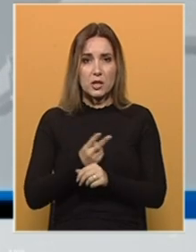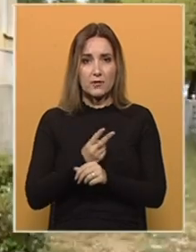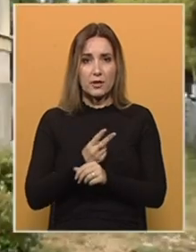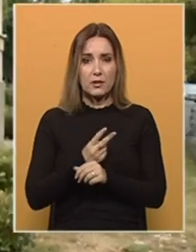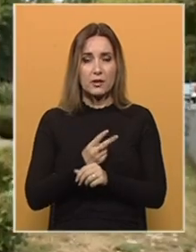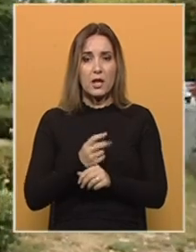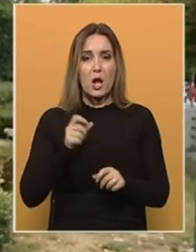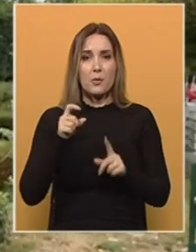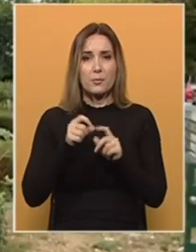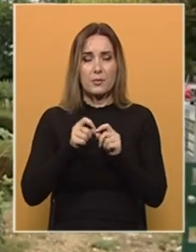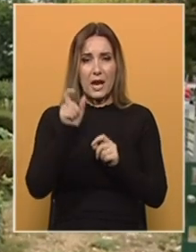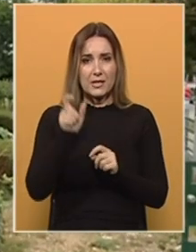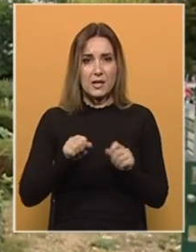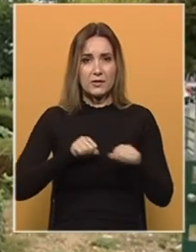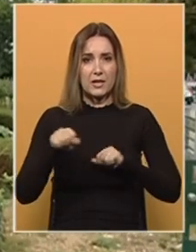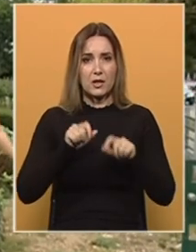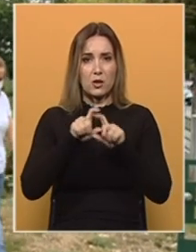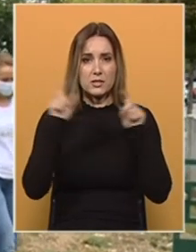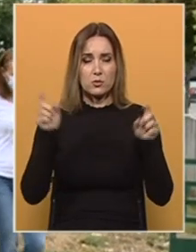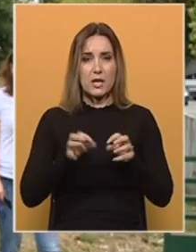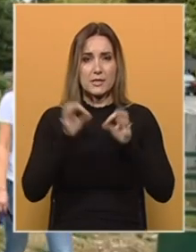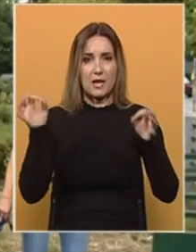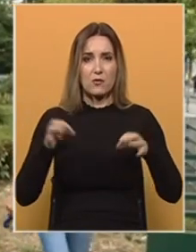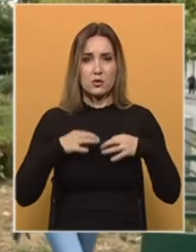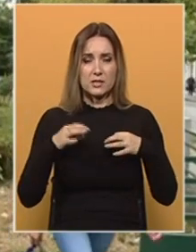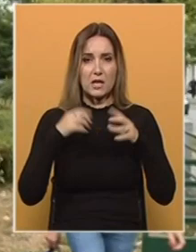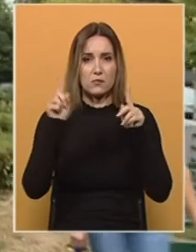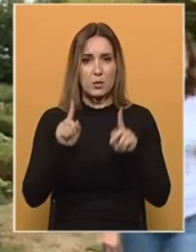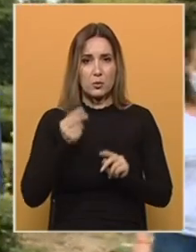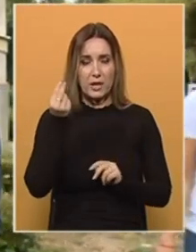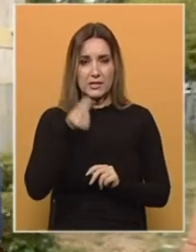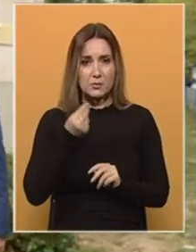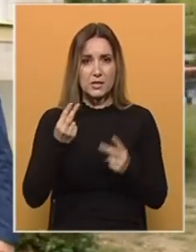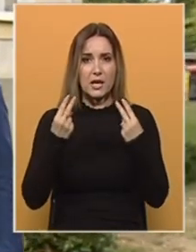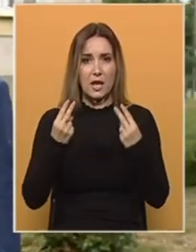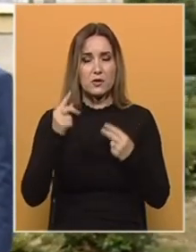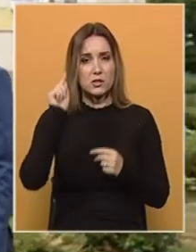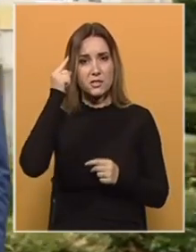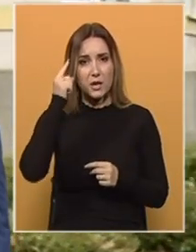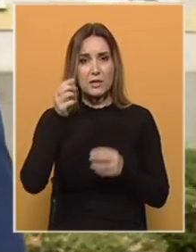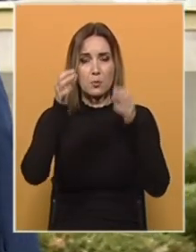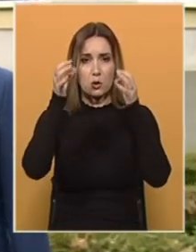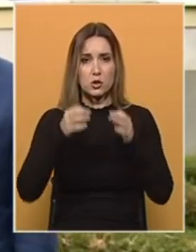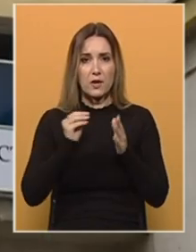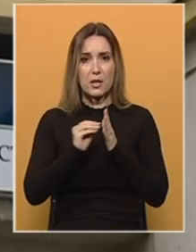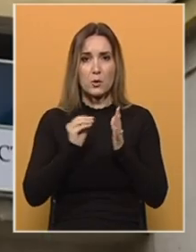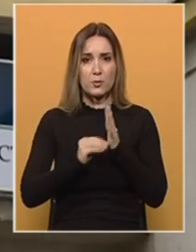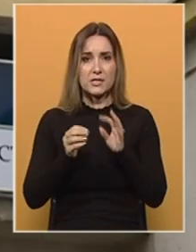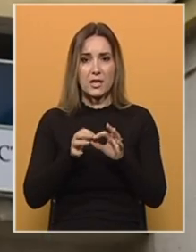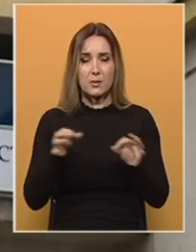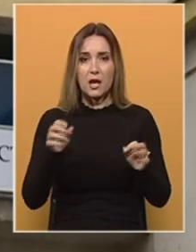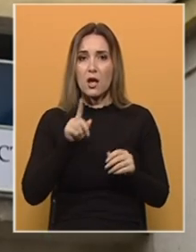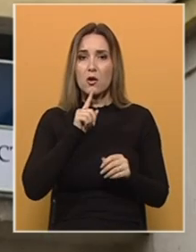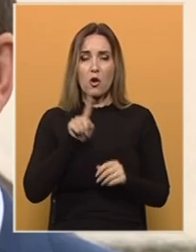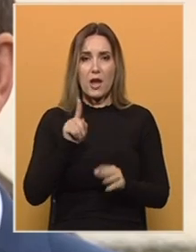pandemiji. Branislav Zajljković, direktor Instituta za javno zdravstvo Republike Srpske, najvažnijim smatra poštovanje propisanih mjera, za